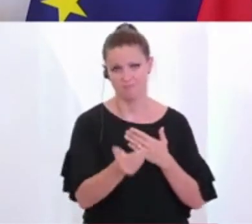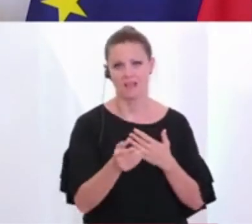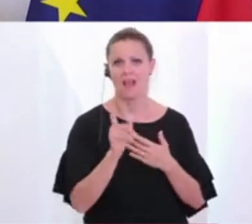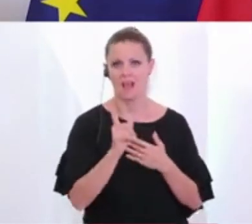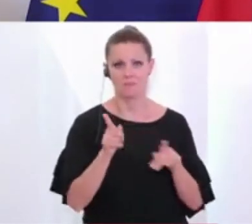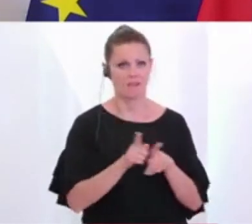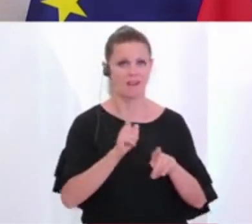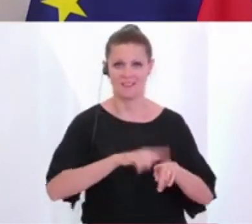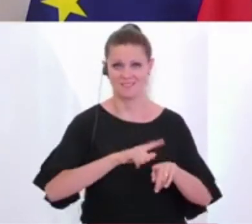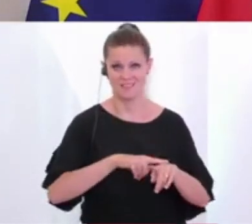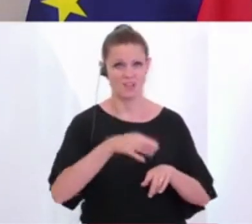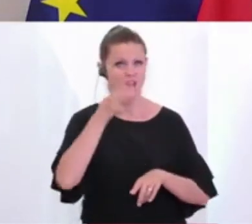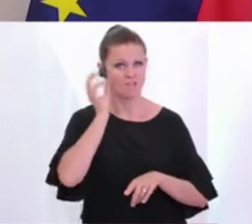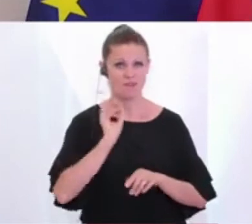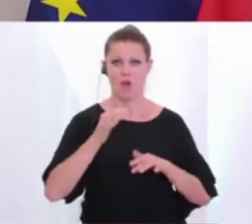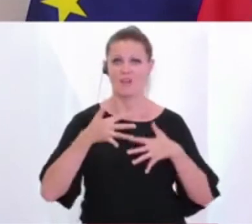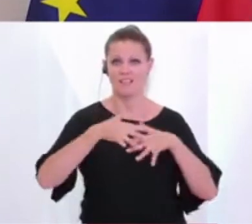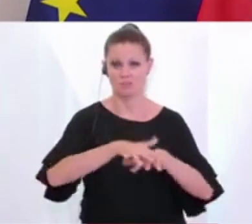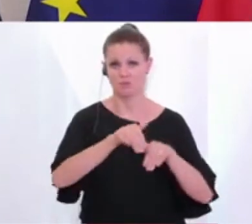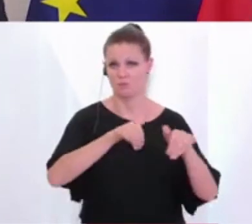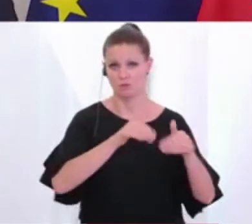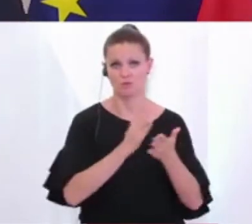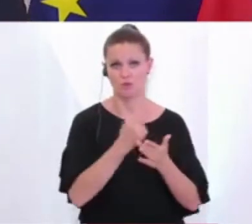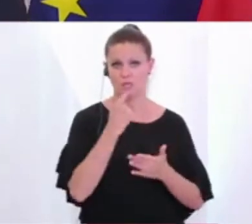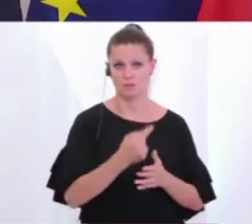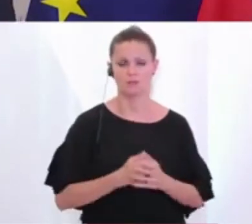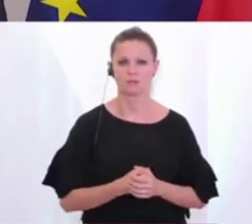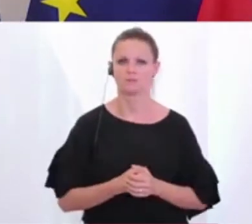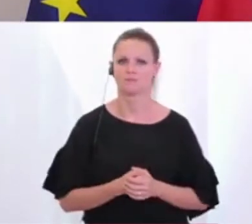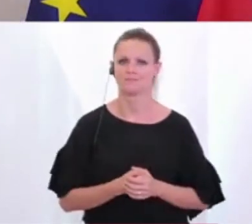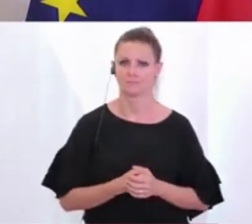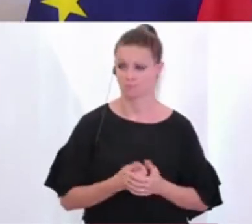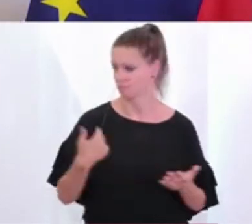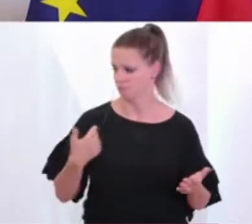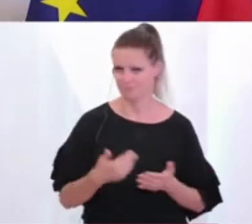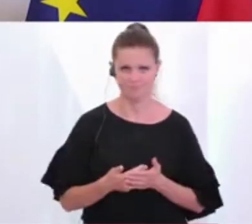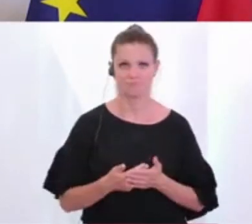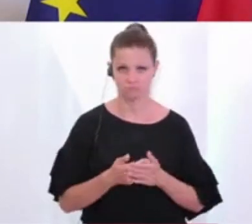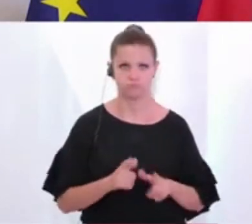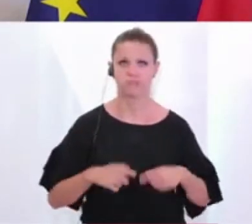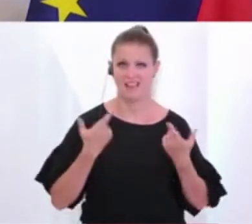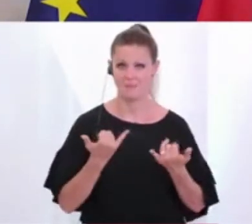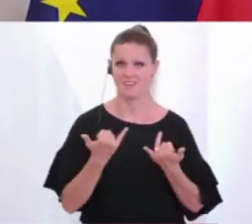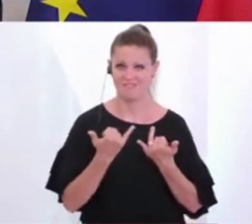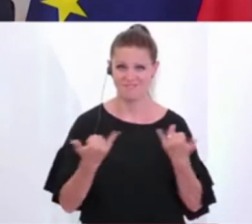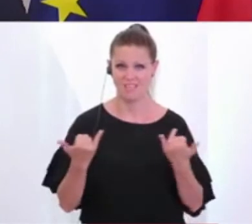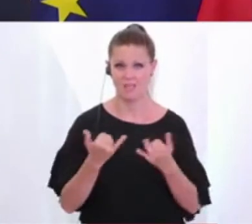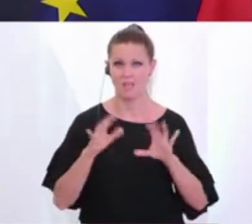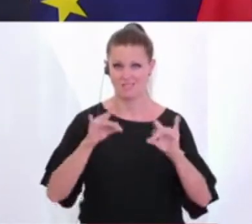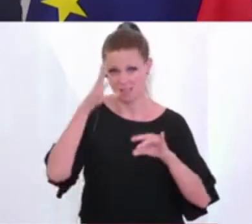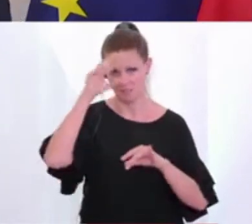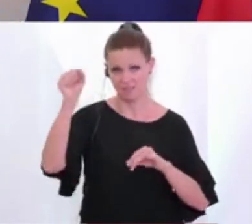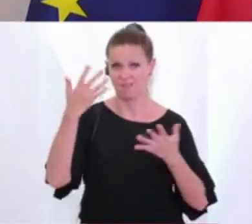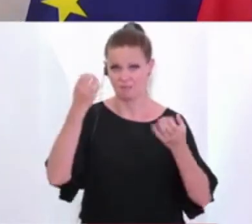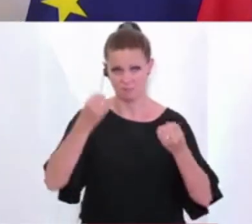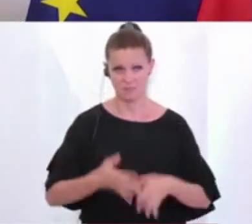unterstreiche ich das, was die Integrationsministerin ausgeführt hat. Wir haben die Ereignisse erlebt, wie sie im Favoriten stattgefunden haben. Wir haben